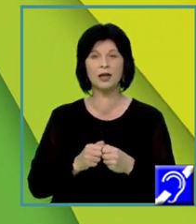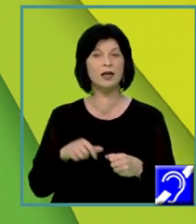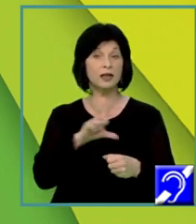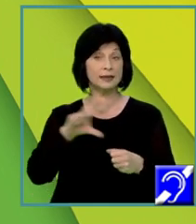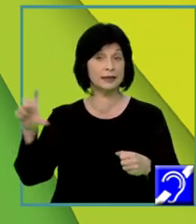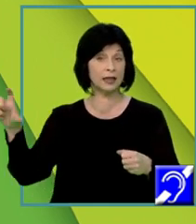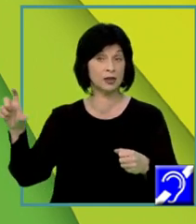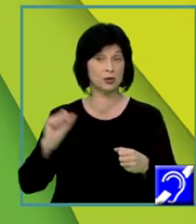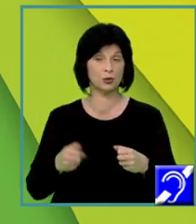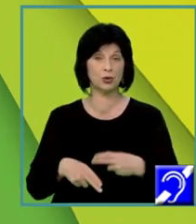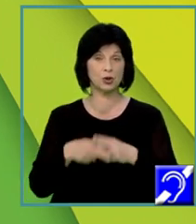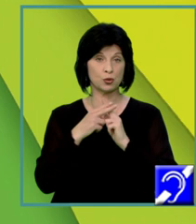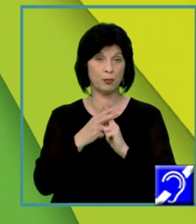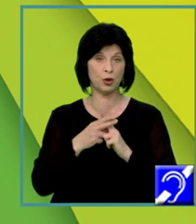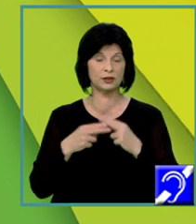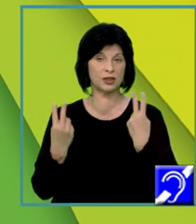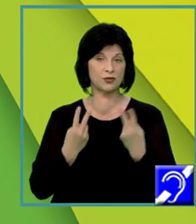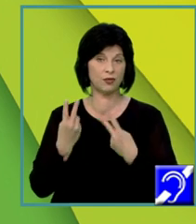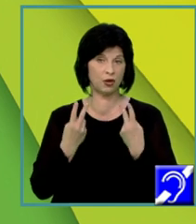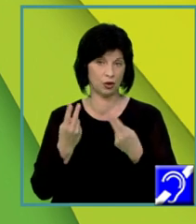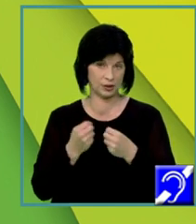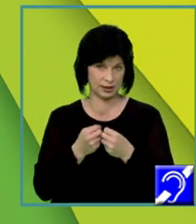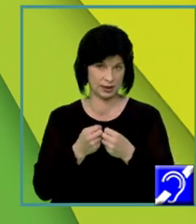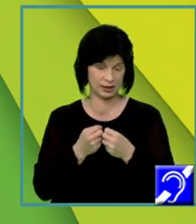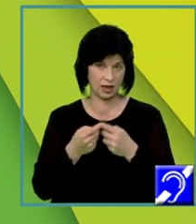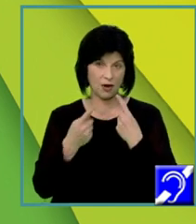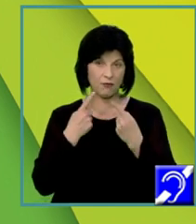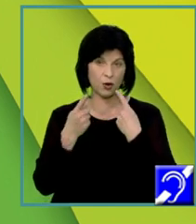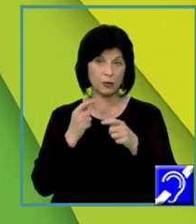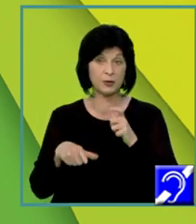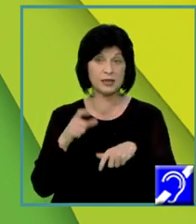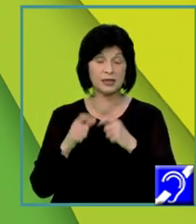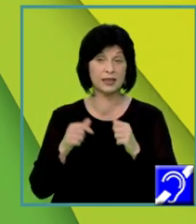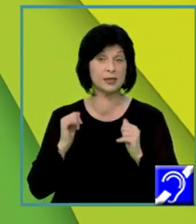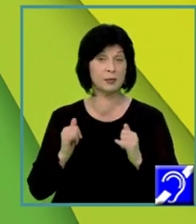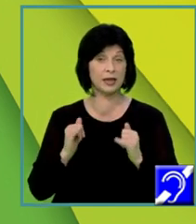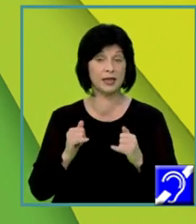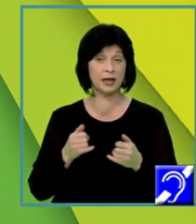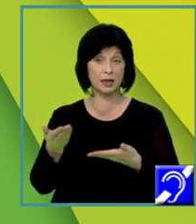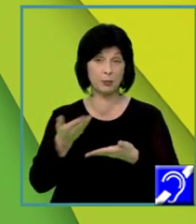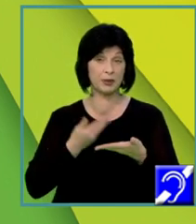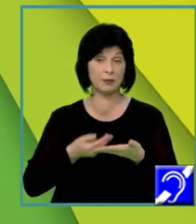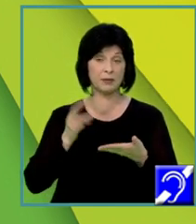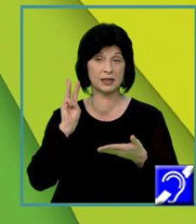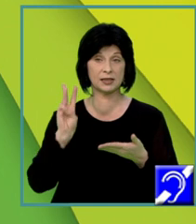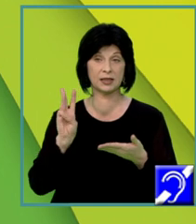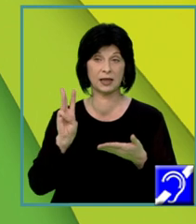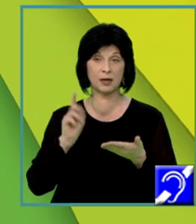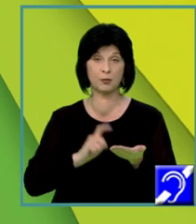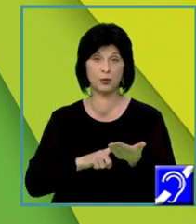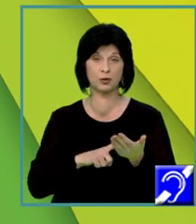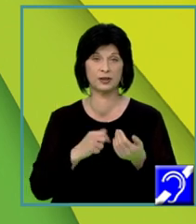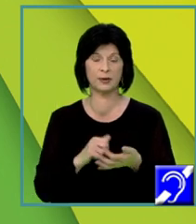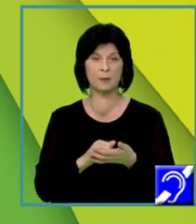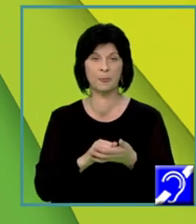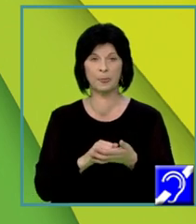primește un punctaj mare. Sunt trei puncte. Fiți foarte atenți, nu uitați acest aspect. Iarăși, uitați crescendoul pe care l-am identificat,